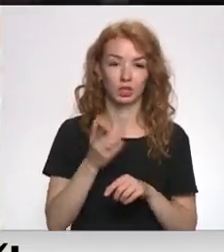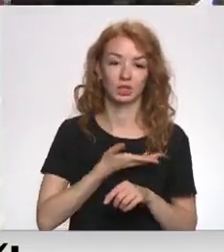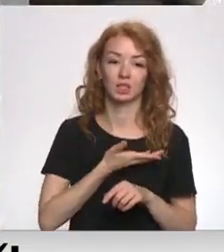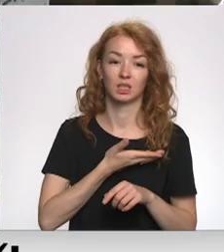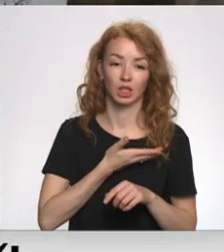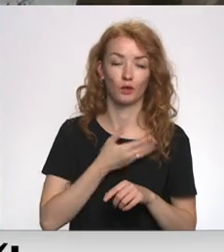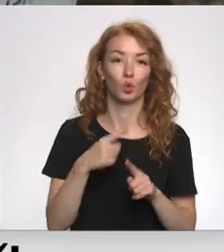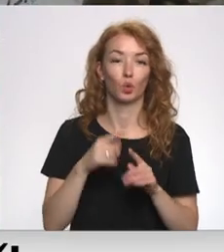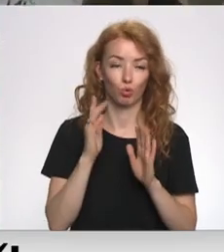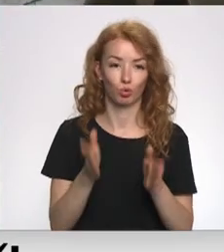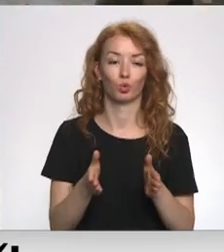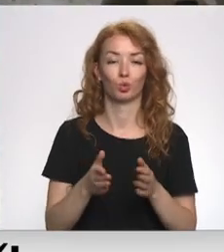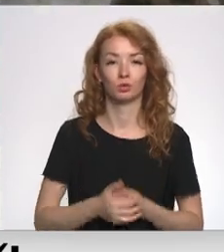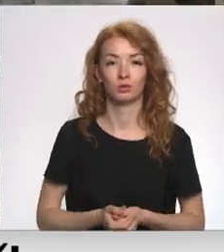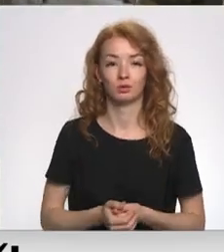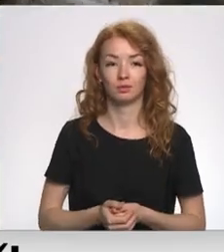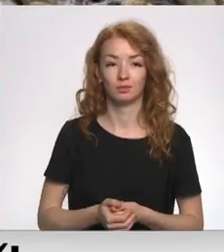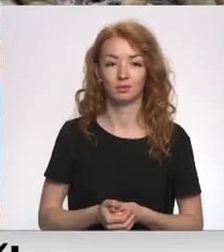protams. Būs? Daudz. Jā.